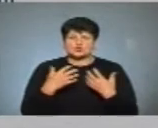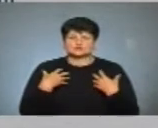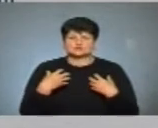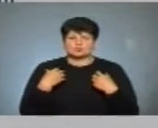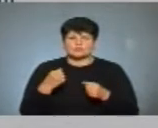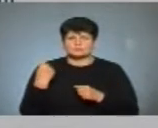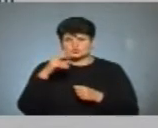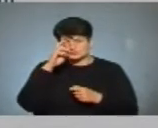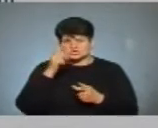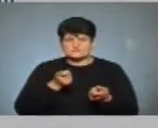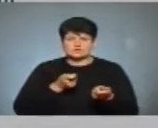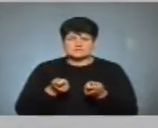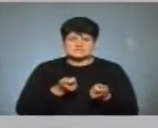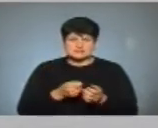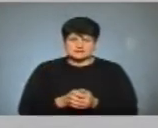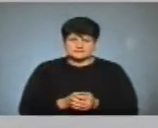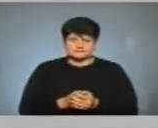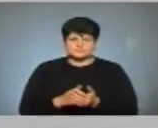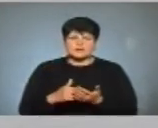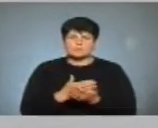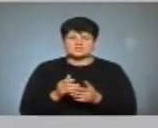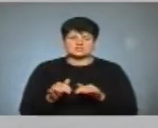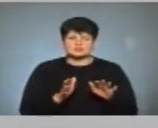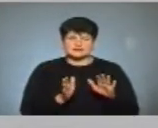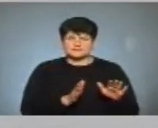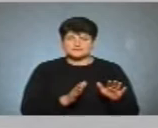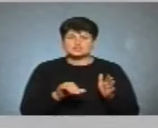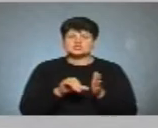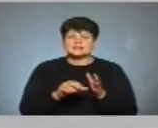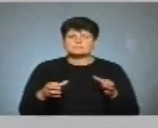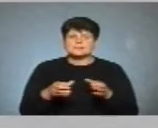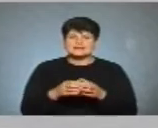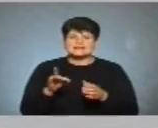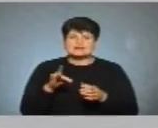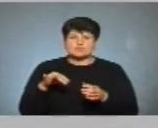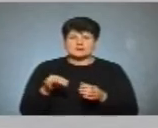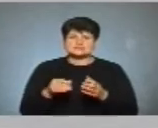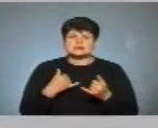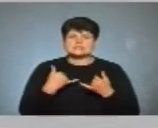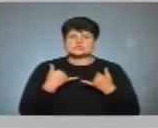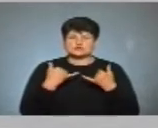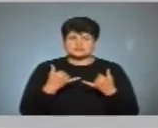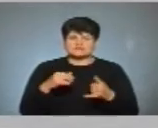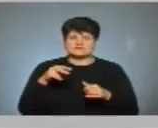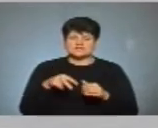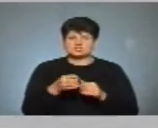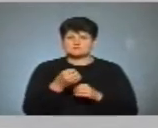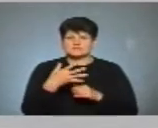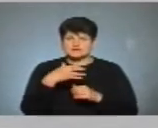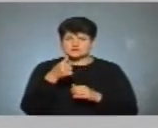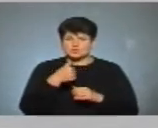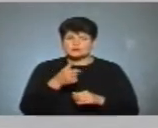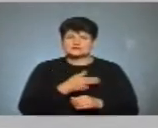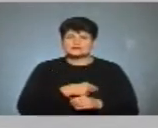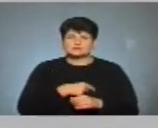'я обласної державної адміністрації. Політична діяльність. Член партії «Європейська солідарність». З 2015 року